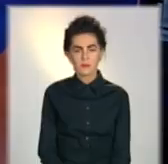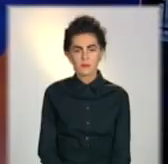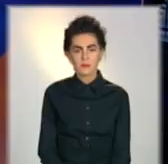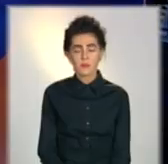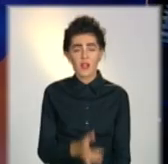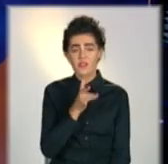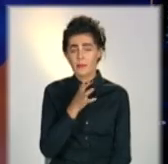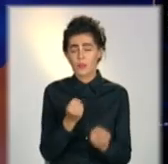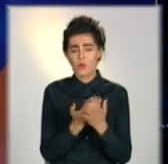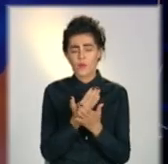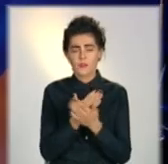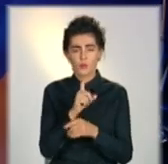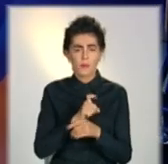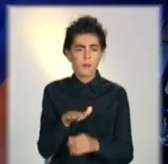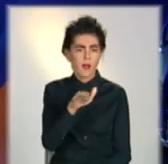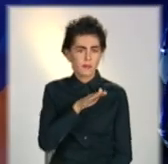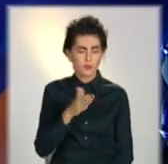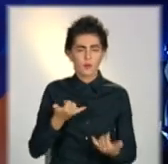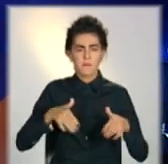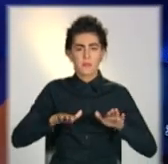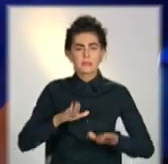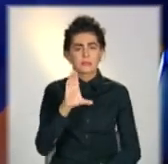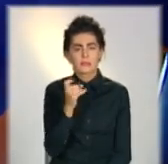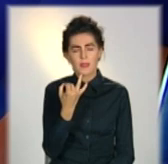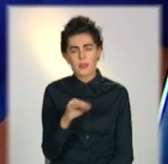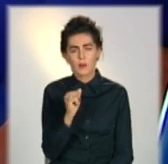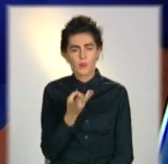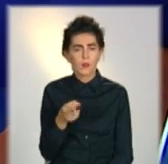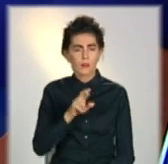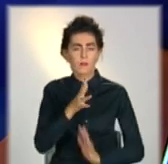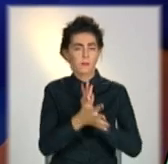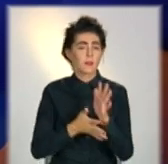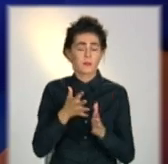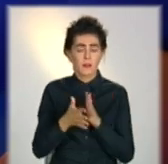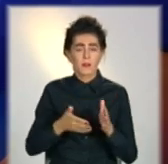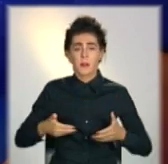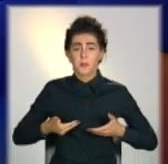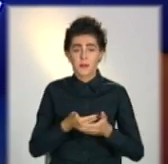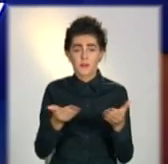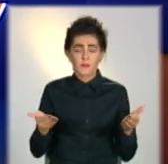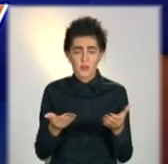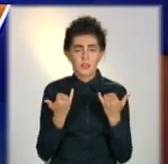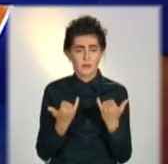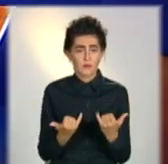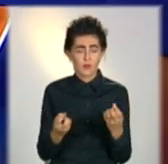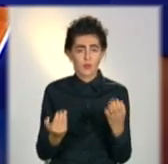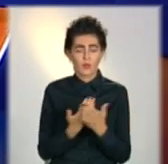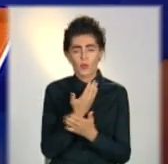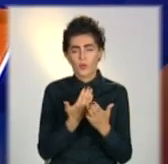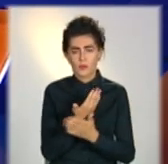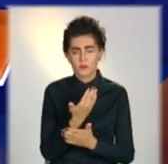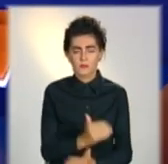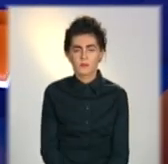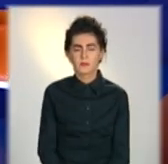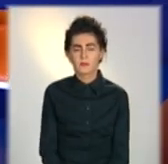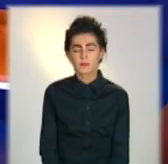Время новостей Донбаса у студії Сергій Грунов і Гуляна Шумило із мовою жестів. Вітаємо вас, дивіться сьогодні